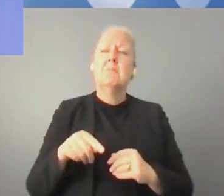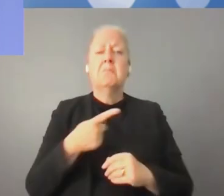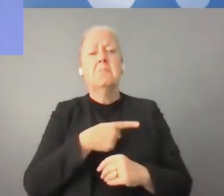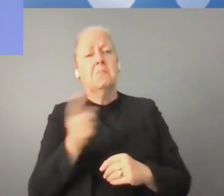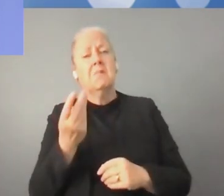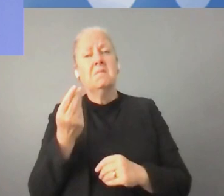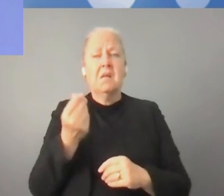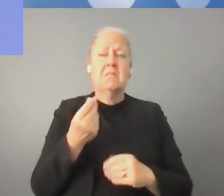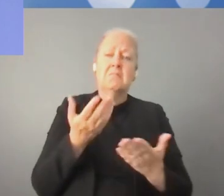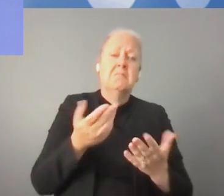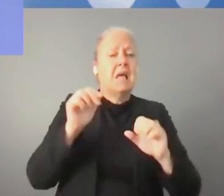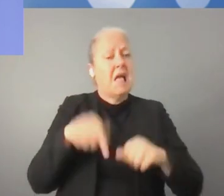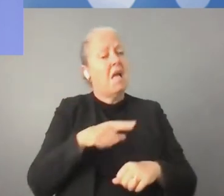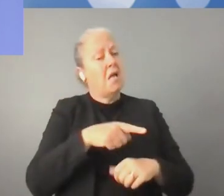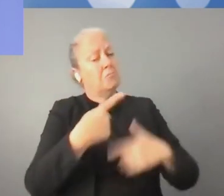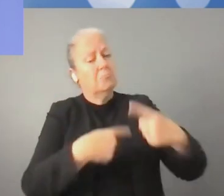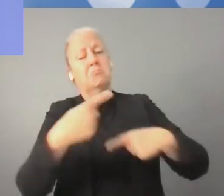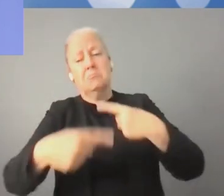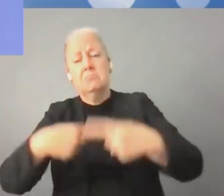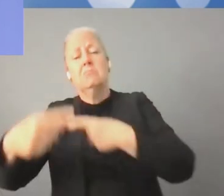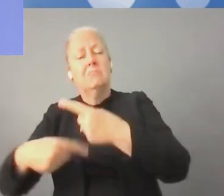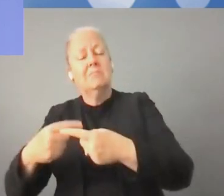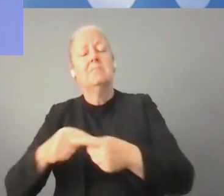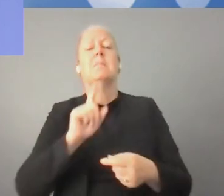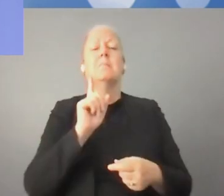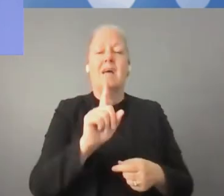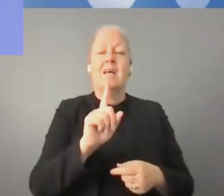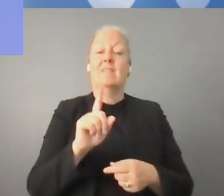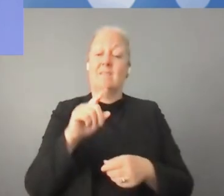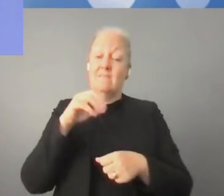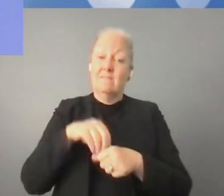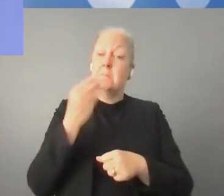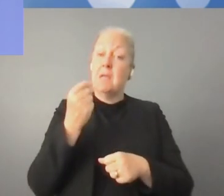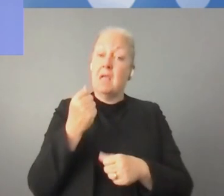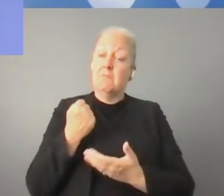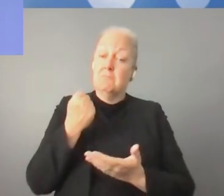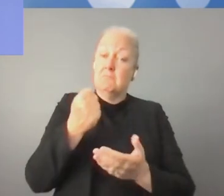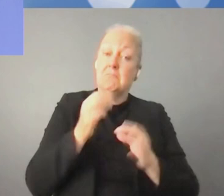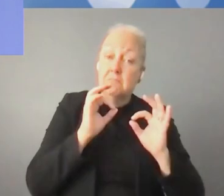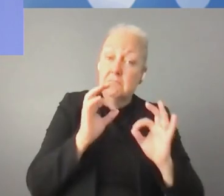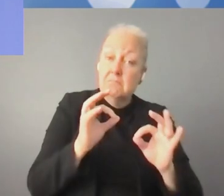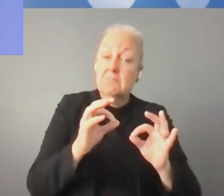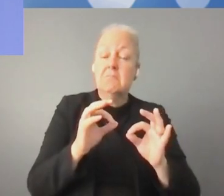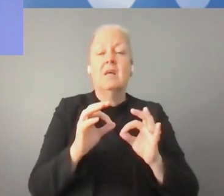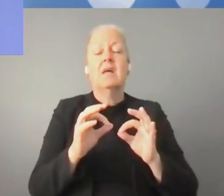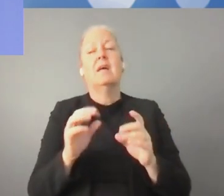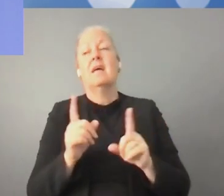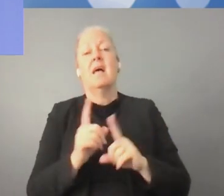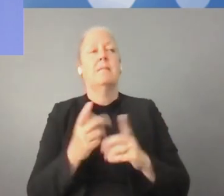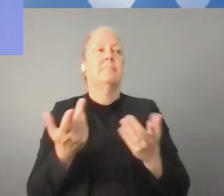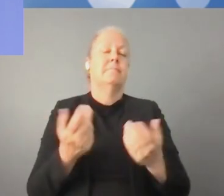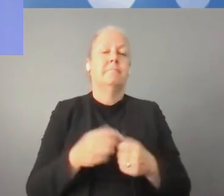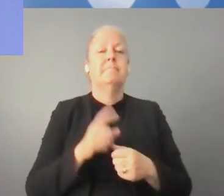عندما جهزت نفسي لهذا الحديث اتصلت بالمسؤولين عن مثل